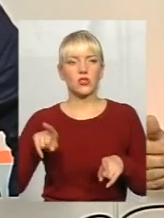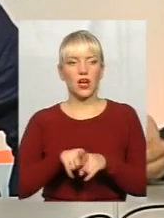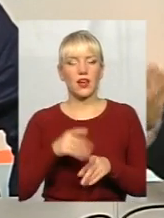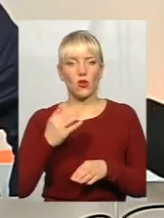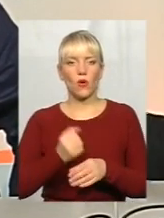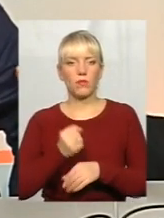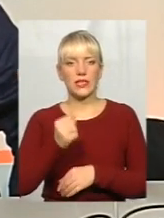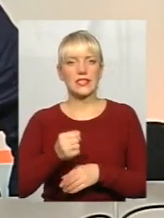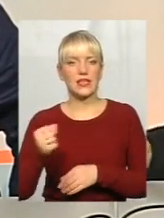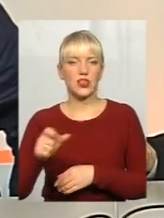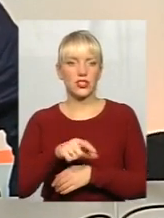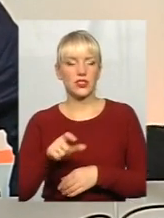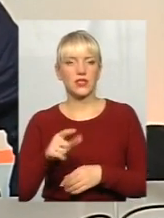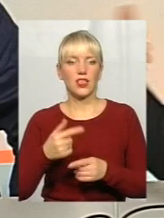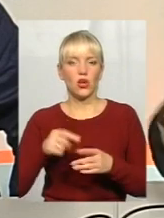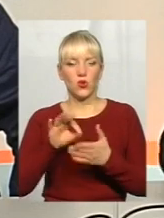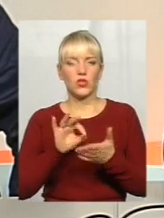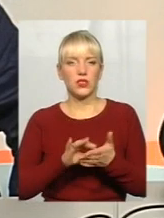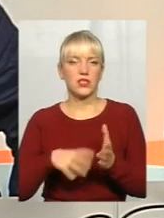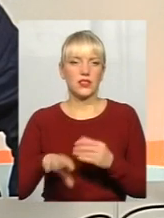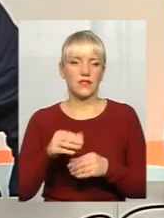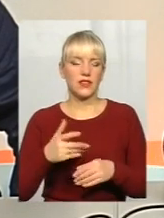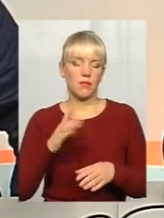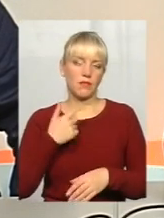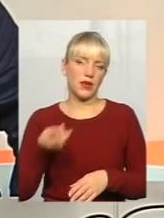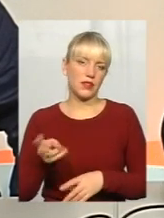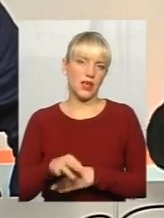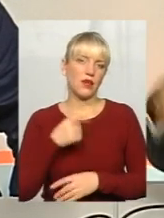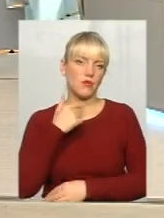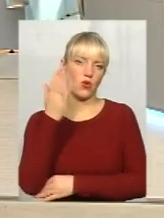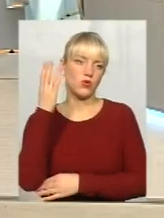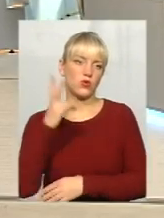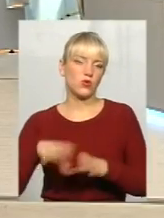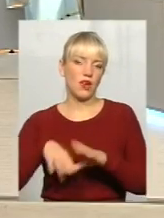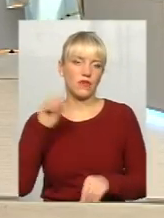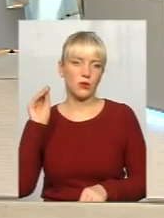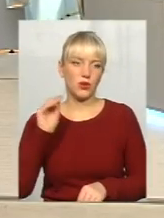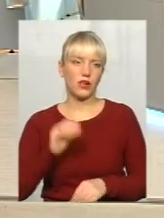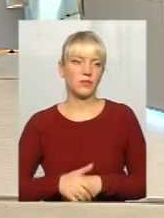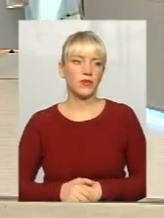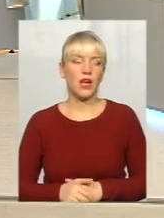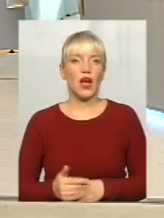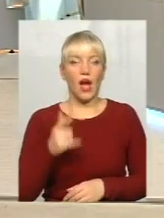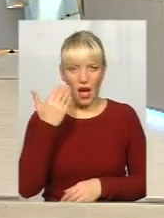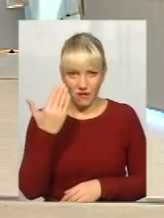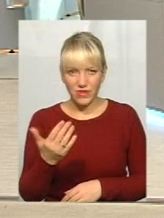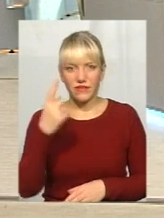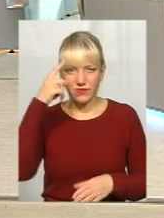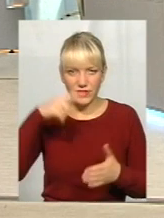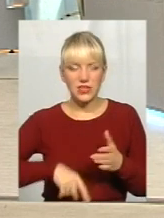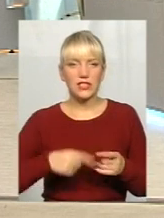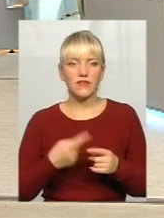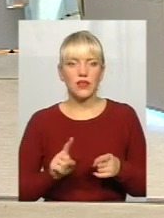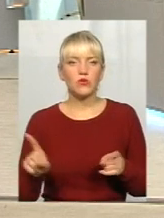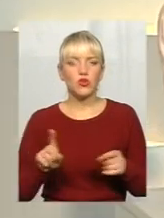призначенці, і оцінивши це все, він прийде і проголосує на виборах так, як потрібно. А от ви вірите в те, що можливі